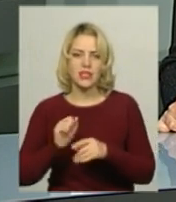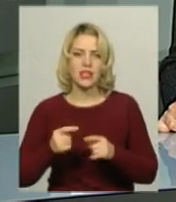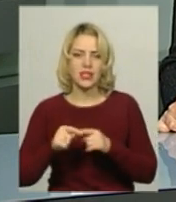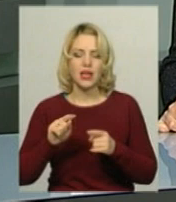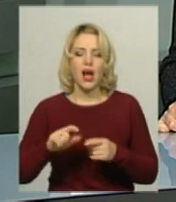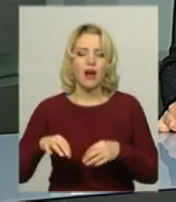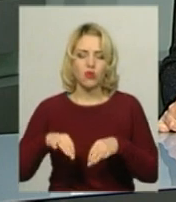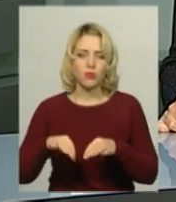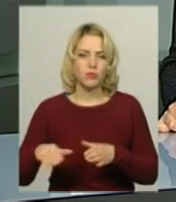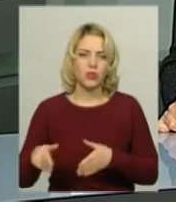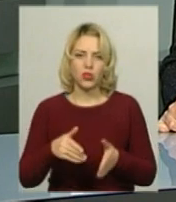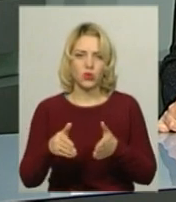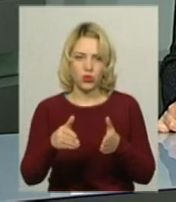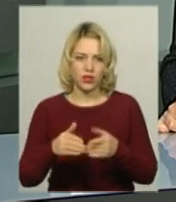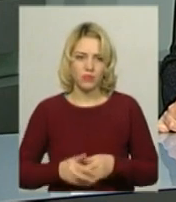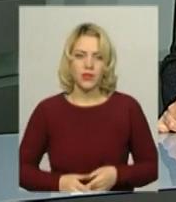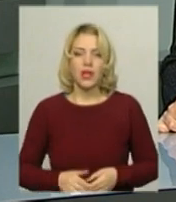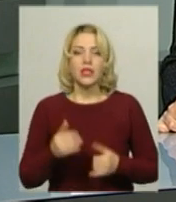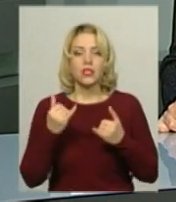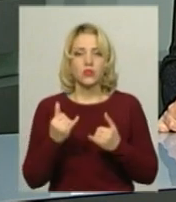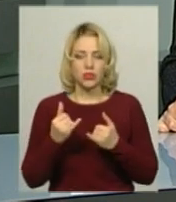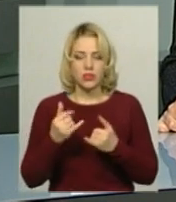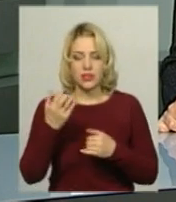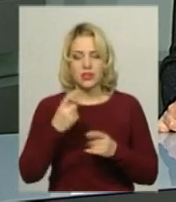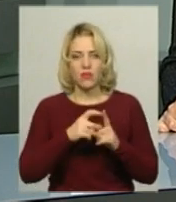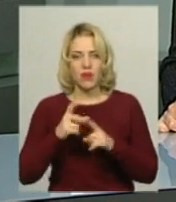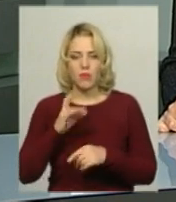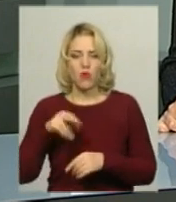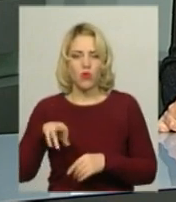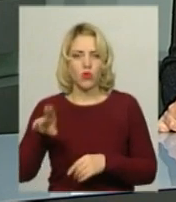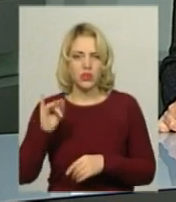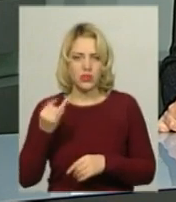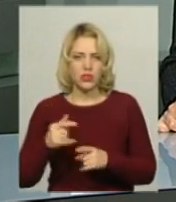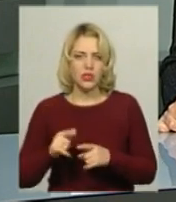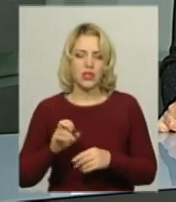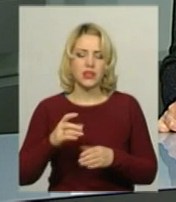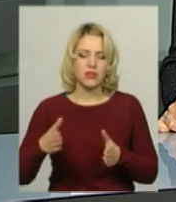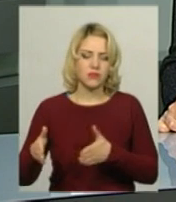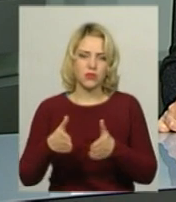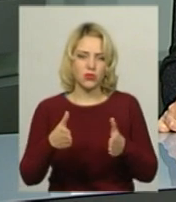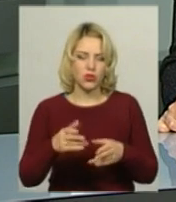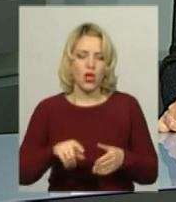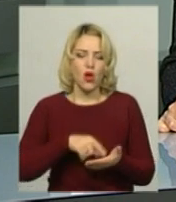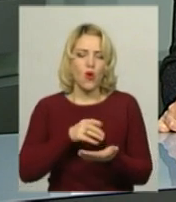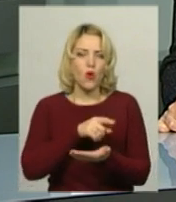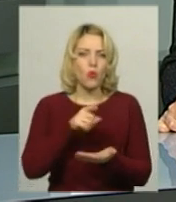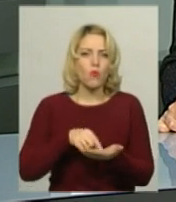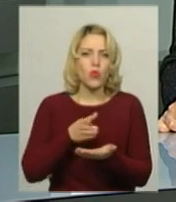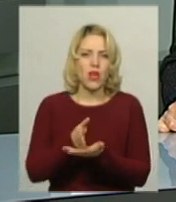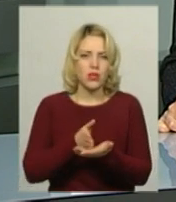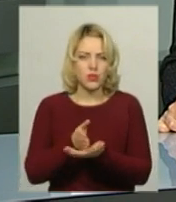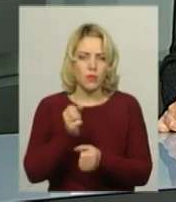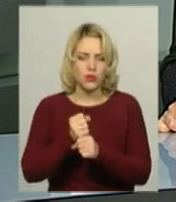доріг у Хмельницькій області Наталя Колодій. За її словами, у зв'язку з оживадицею на автотрасах комунальники служби працюють у посиленому режимі